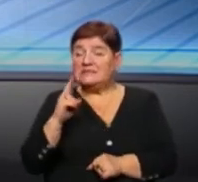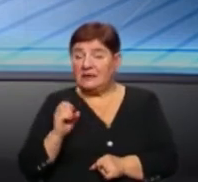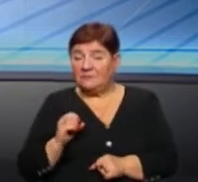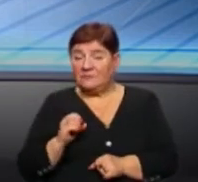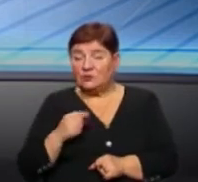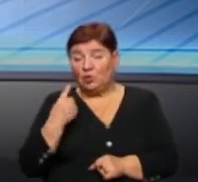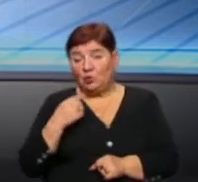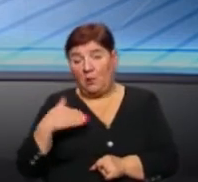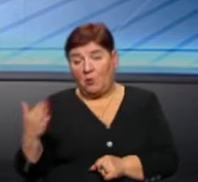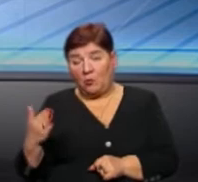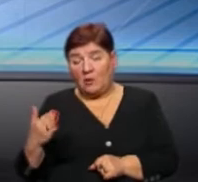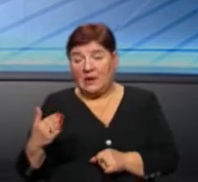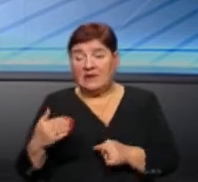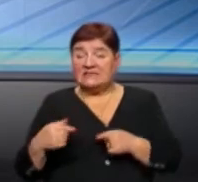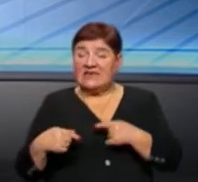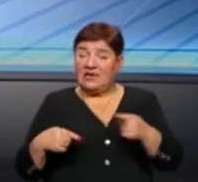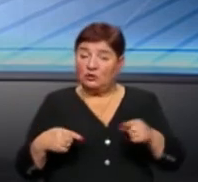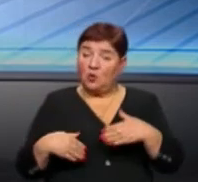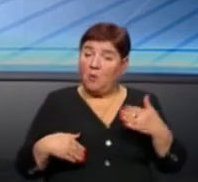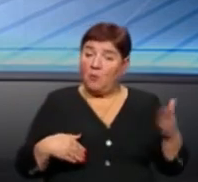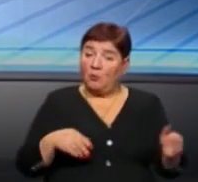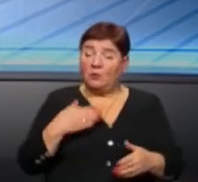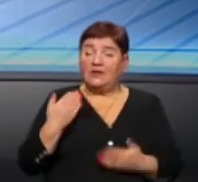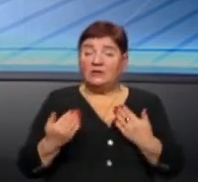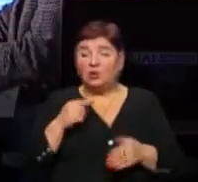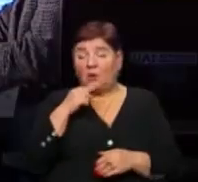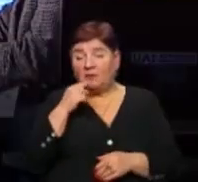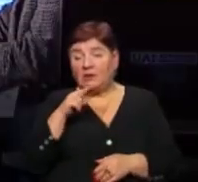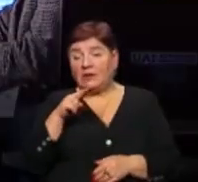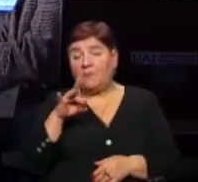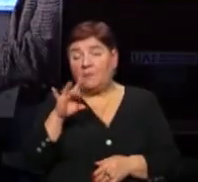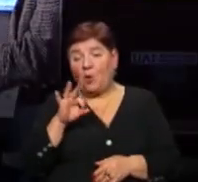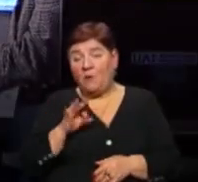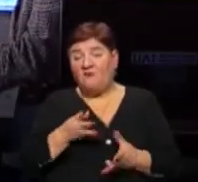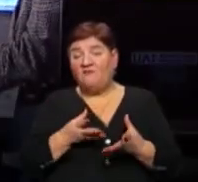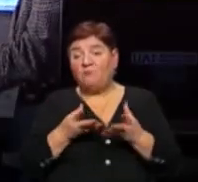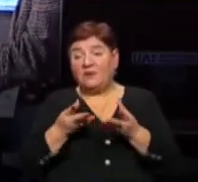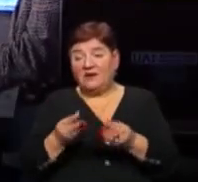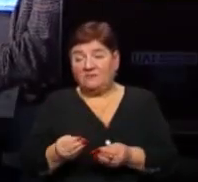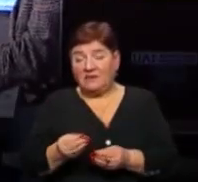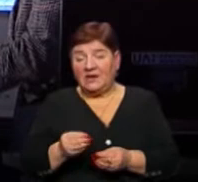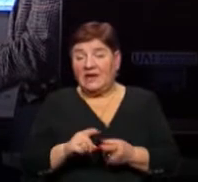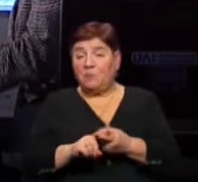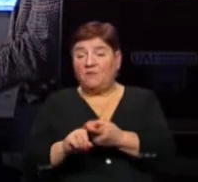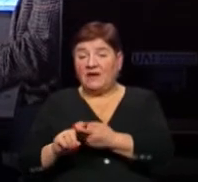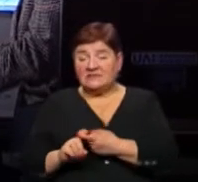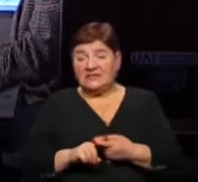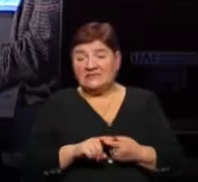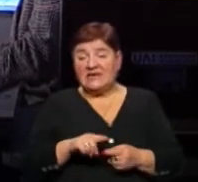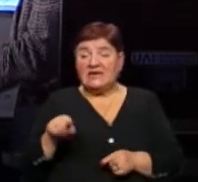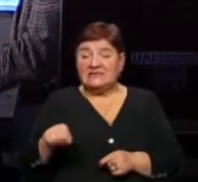з одного боку. З іншого боку, якщо говорити безпосередньо про вплив і пов'язаність